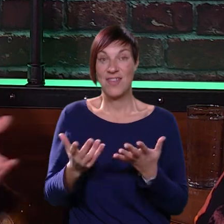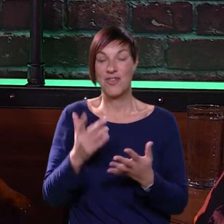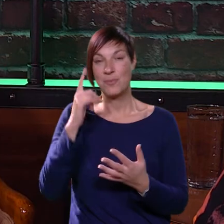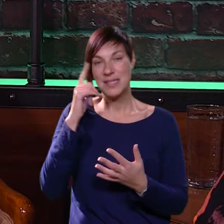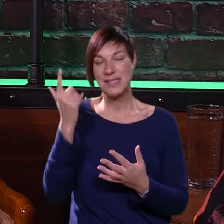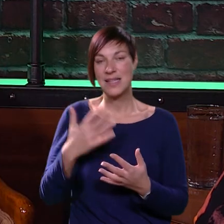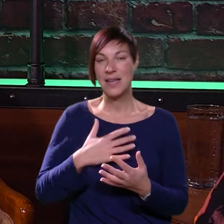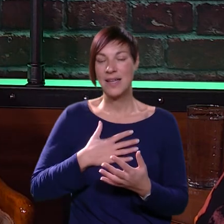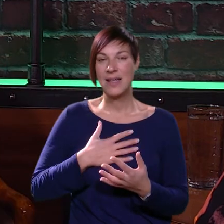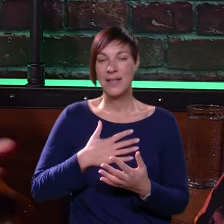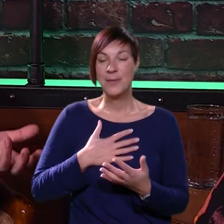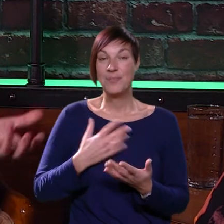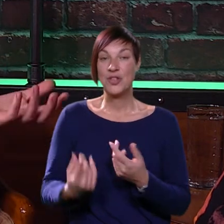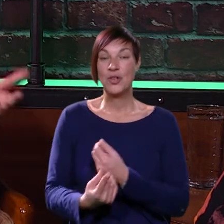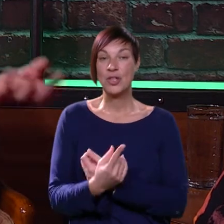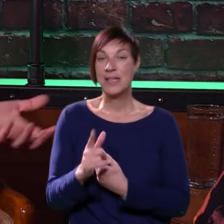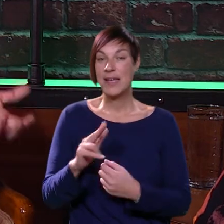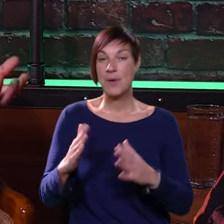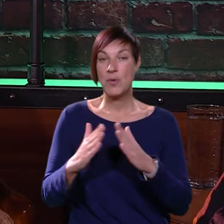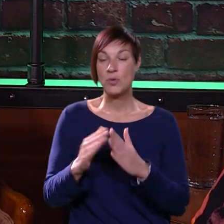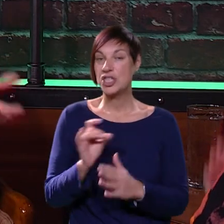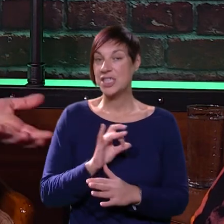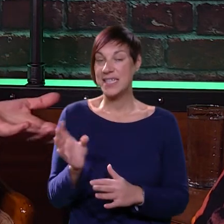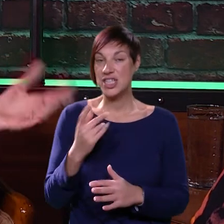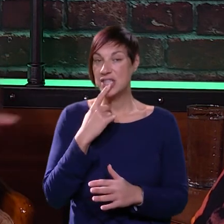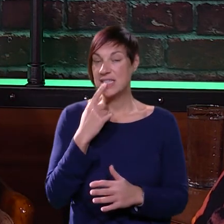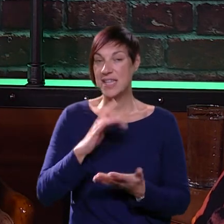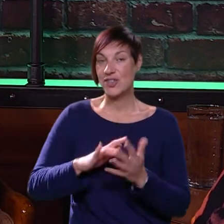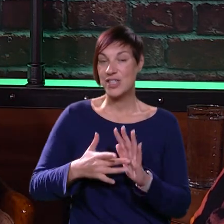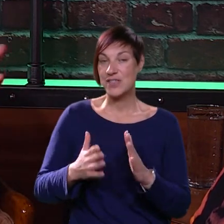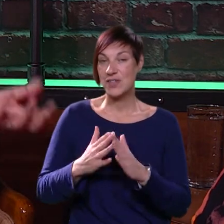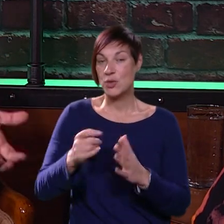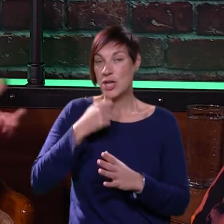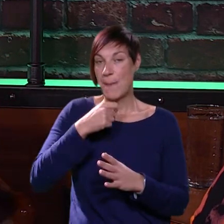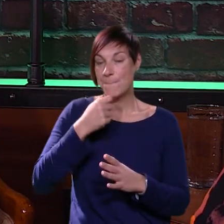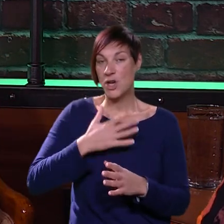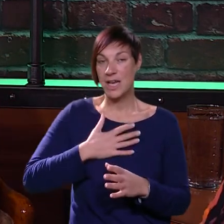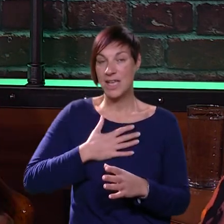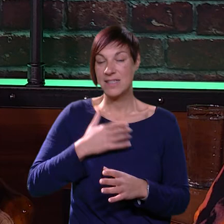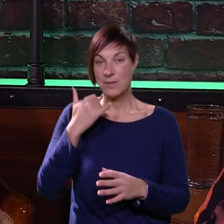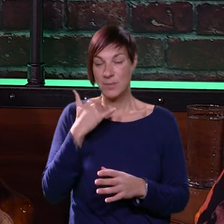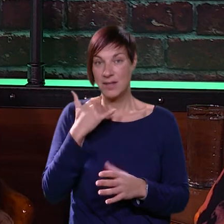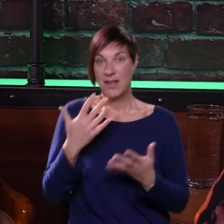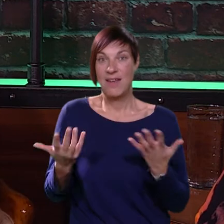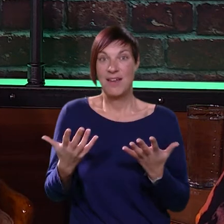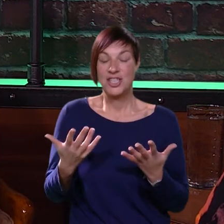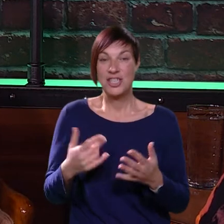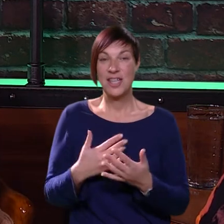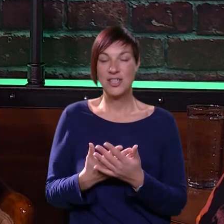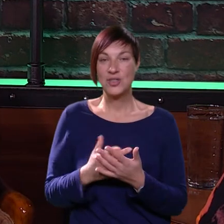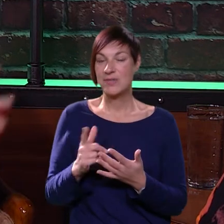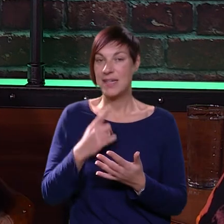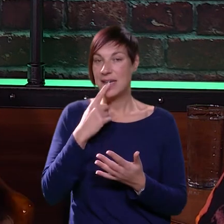to tako mislila, mi je dogodilo nam se da nemamo u kući ništa slatko, jer su svi od ukuća napojili, i osam bila zvola, kad joj, me